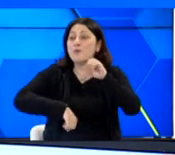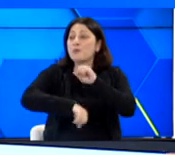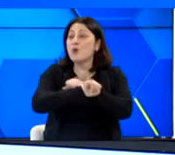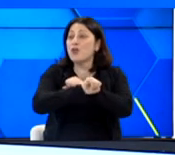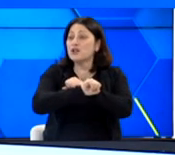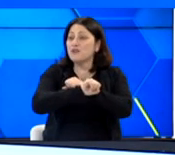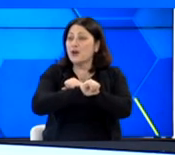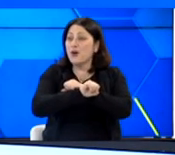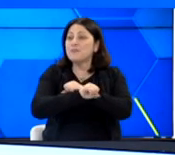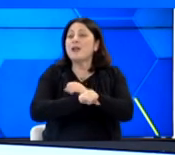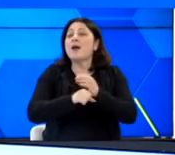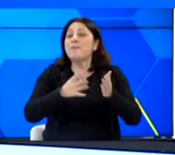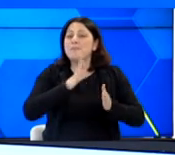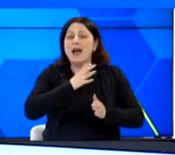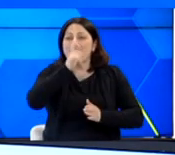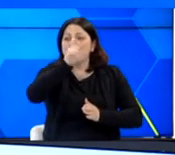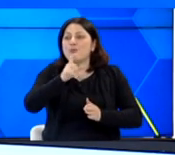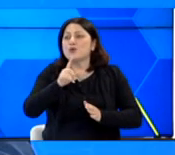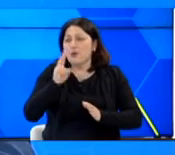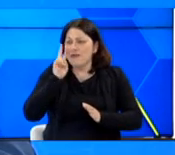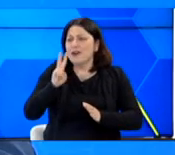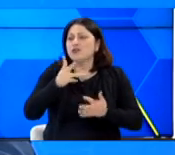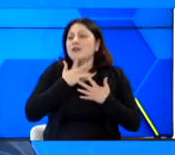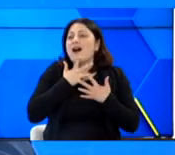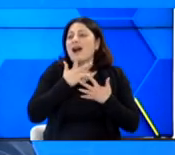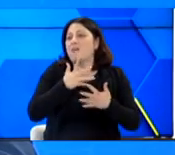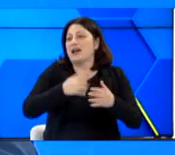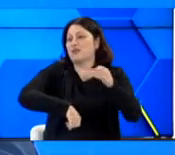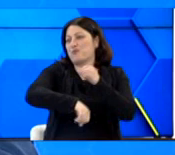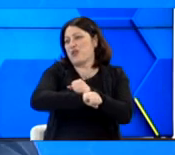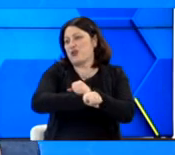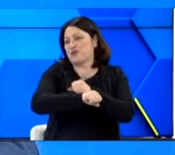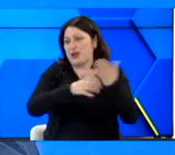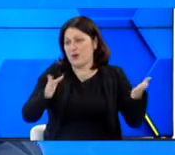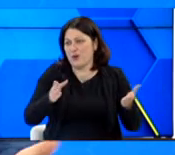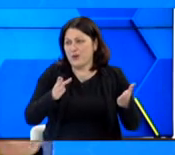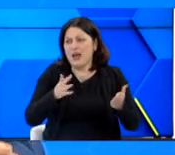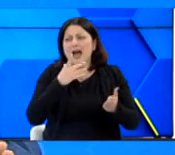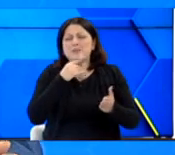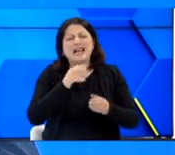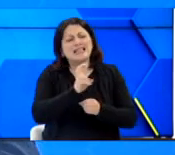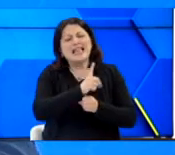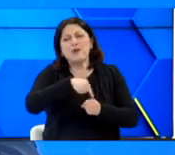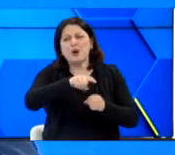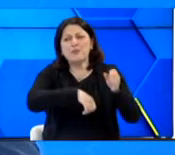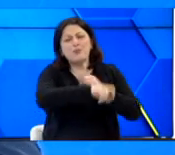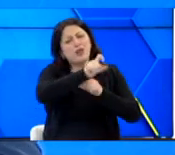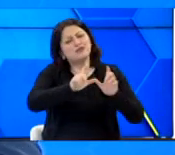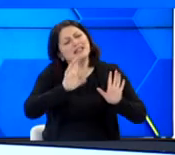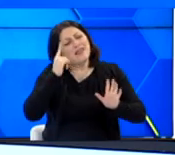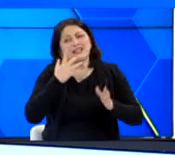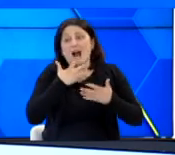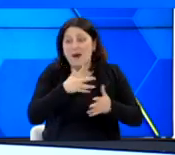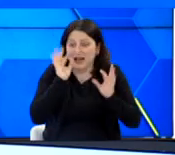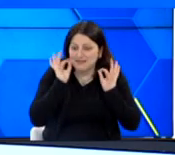Είμαι ανθρώπους που πρέπει να αγαπάνε πάρα πολύ το ποδόσφαιρο για να κάνουν αυτό που κάνουν. Περισσότερο από τους υπόλοιπους ποδοσφαιριστές. Θα